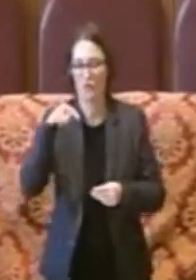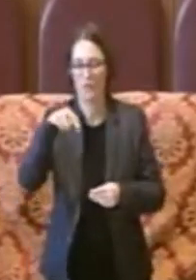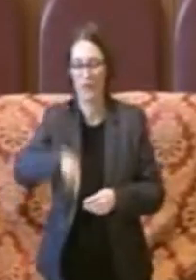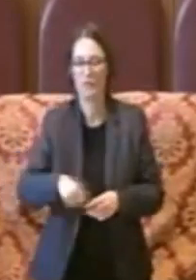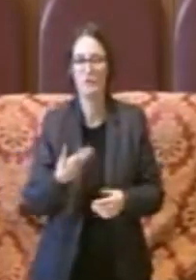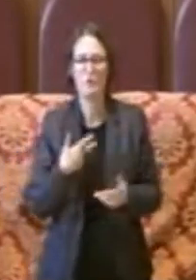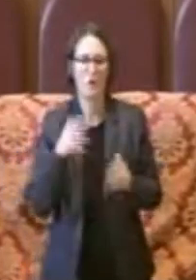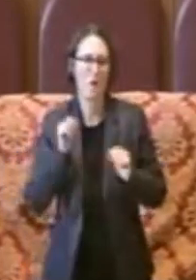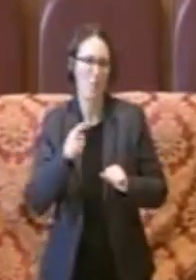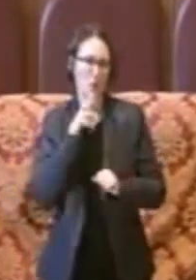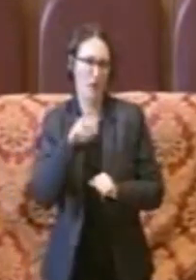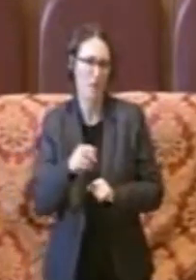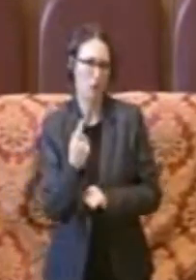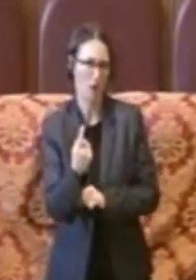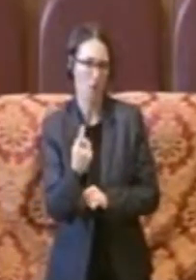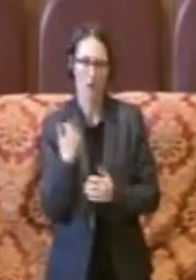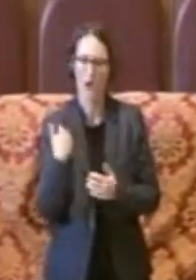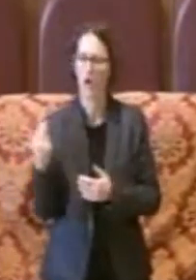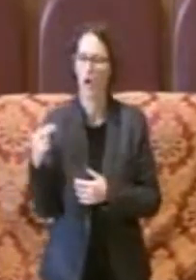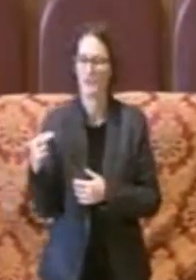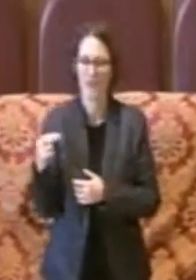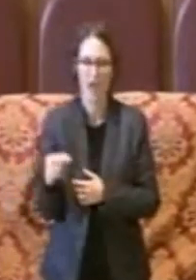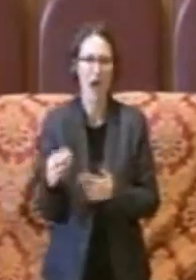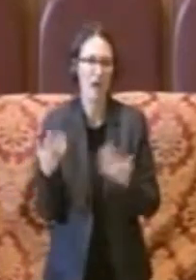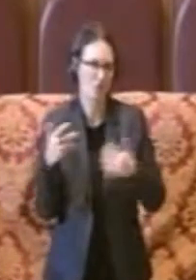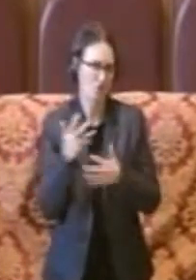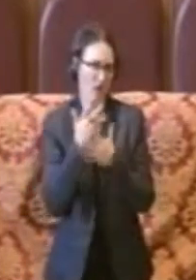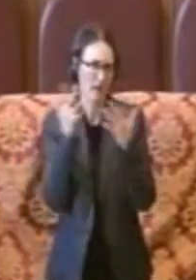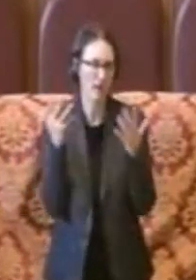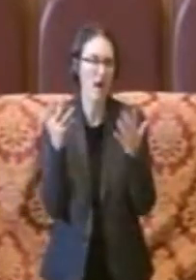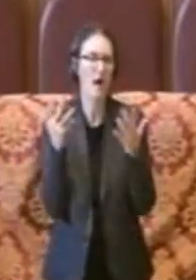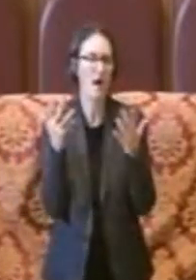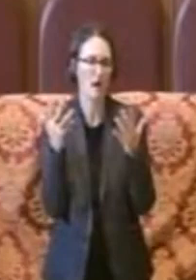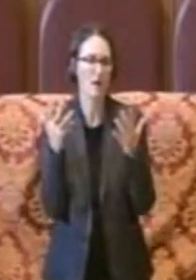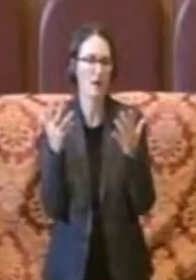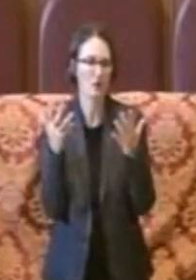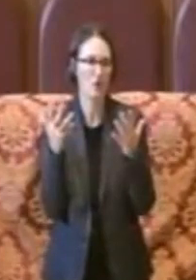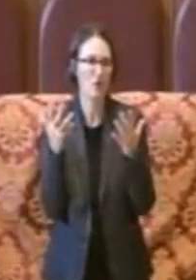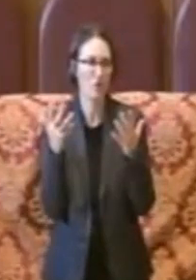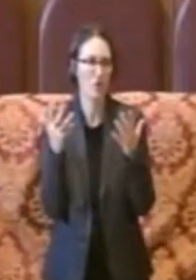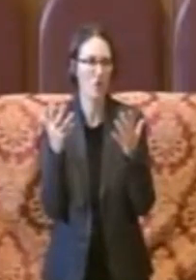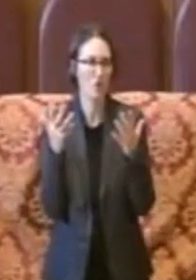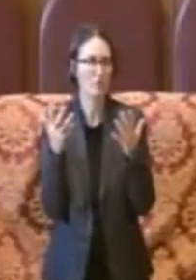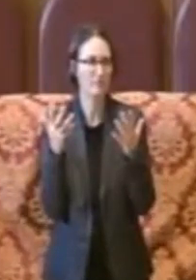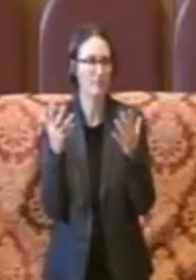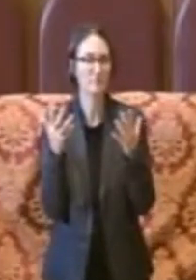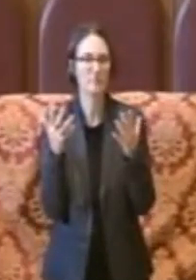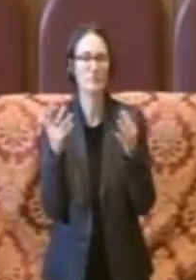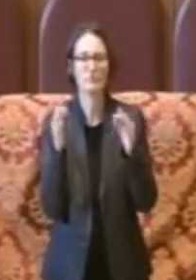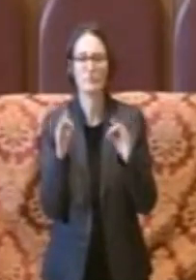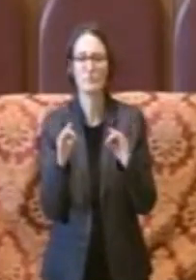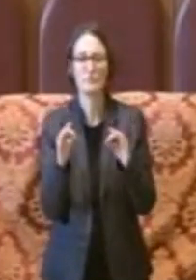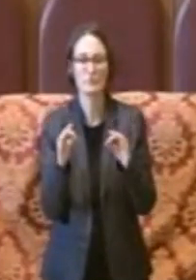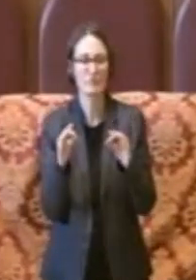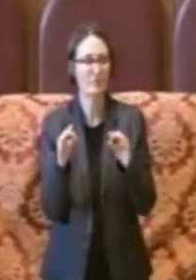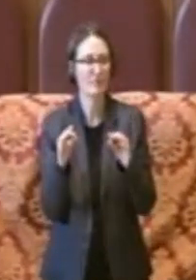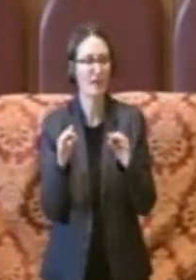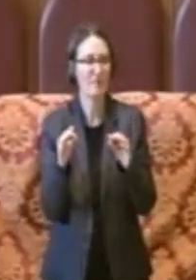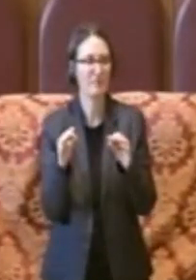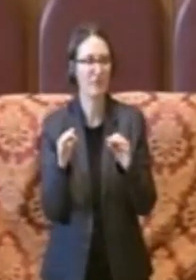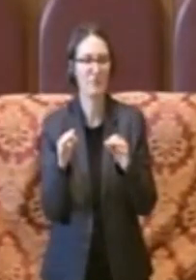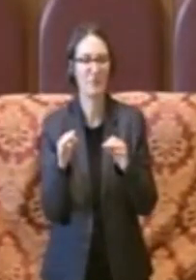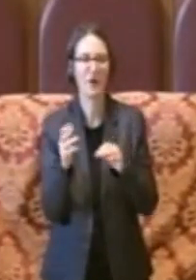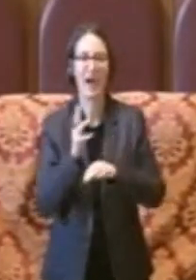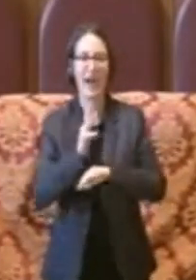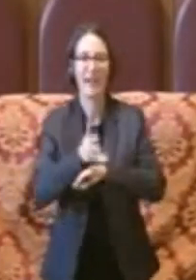di questi anni è abbastanza chiaro che gli interventi, soprattutto sul